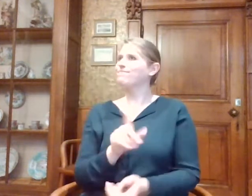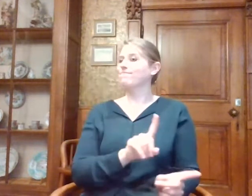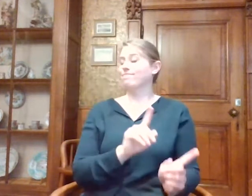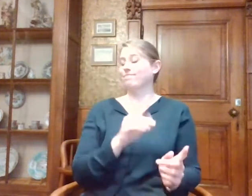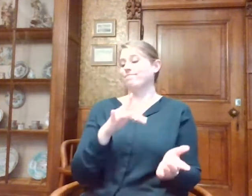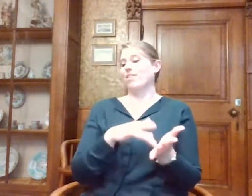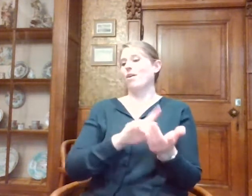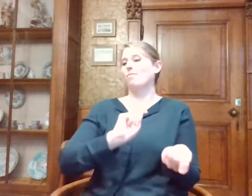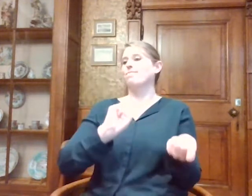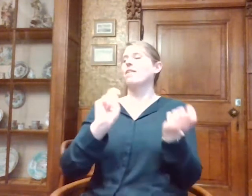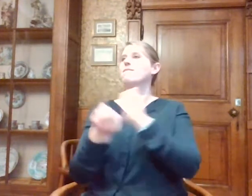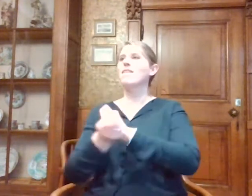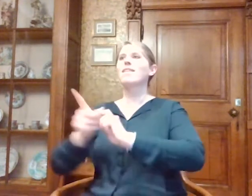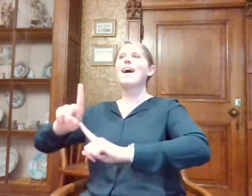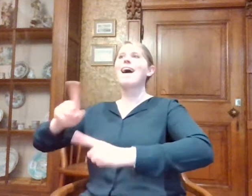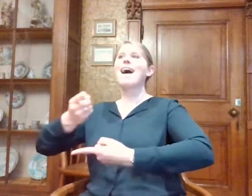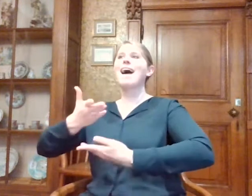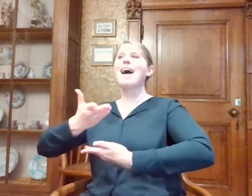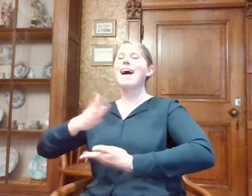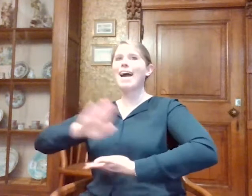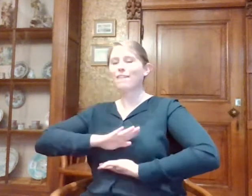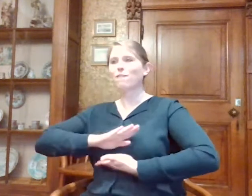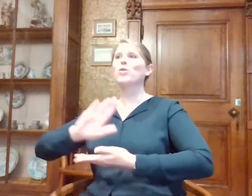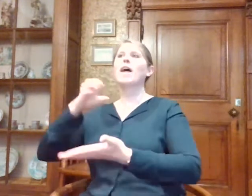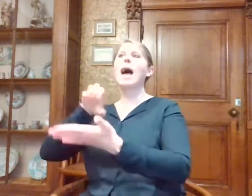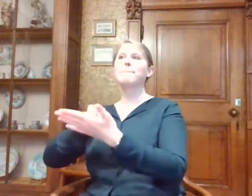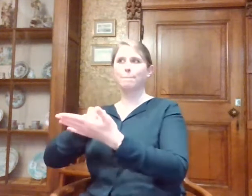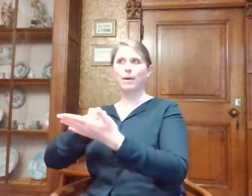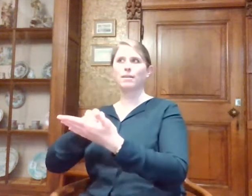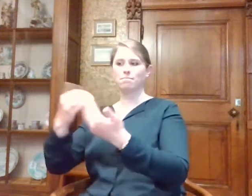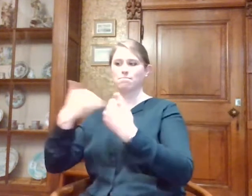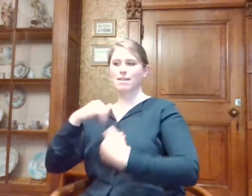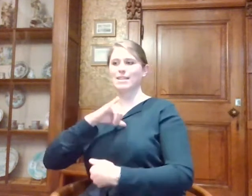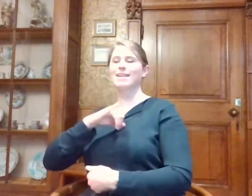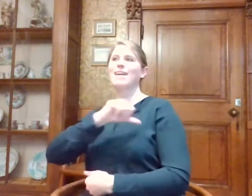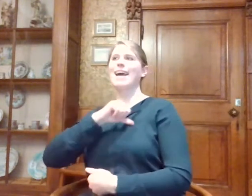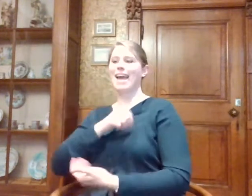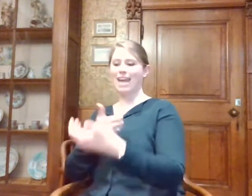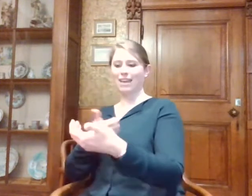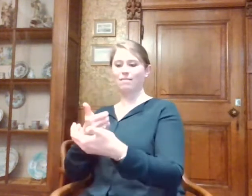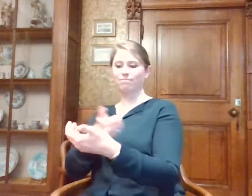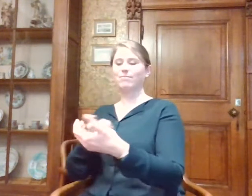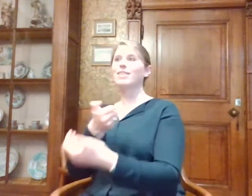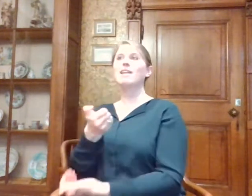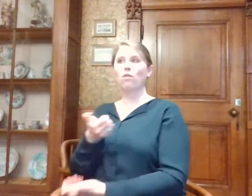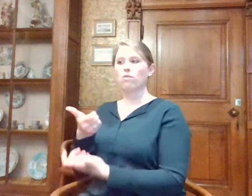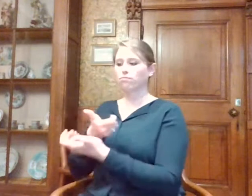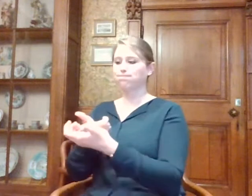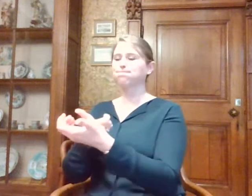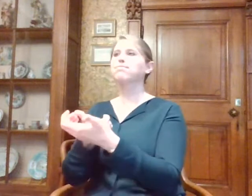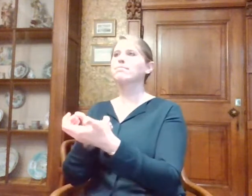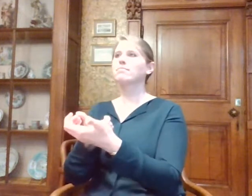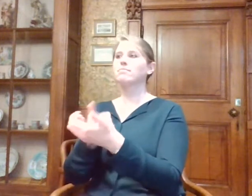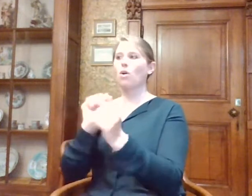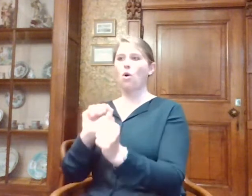overgeschakeld naar de Erfgoed-app. Dat wil zeggen dat mensen eigenlijk met hun eigen telefoon de rondleiding kunnen doen. En